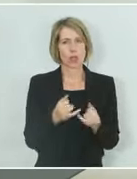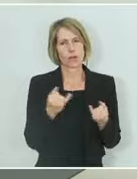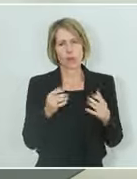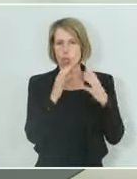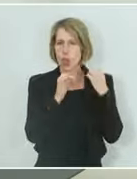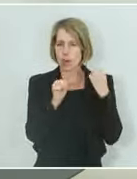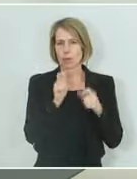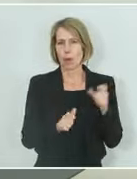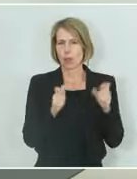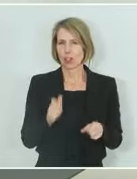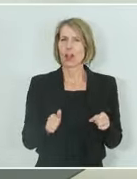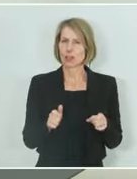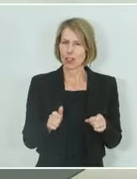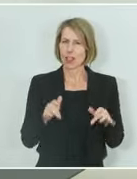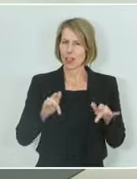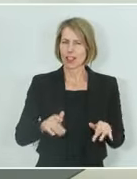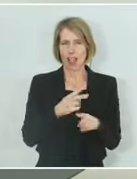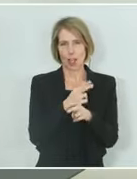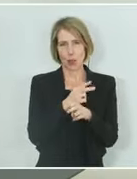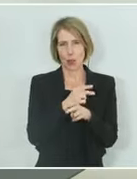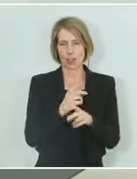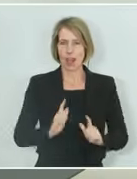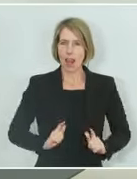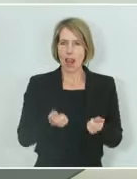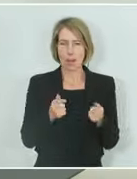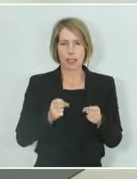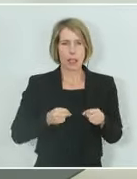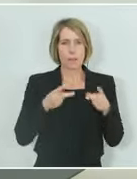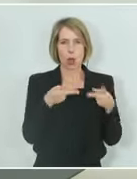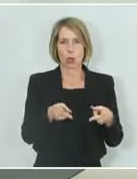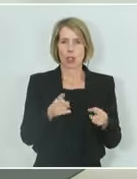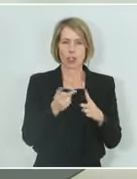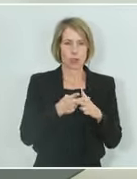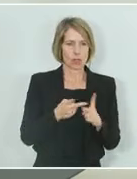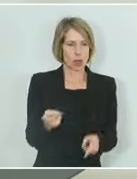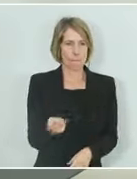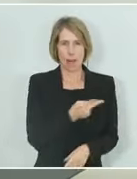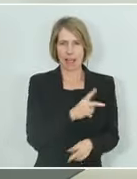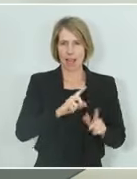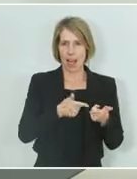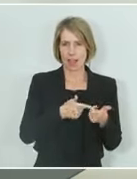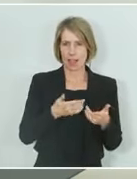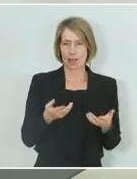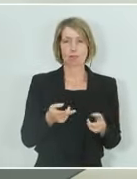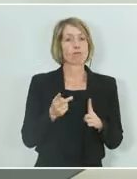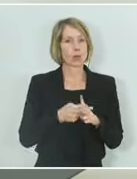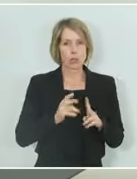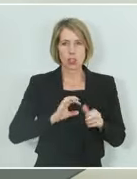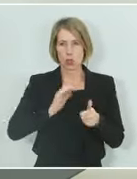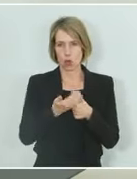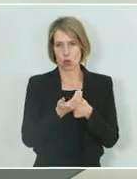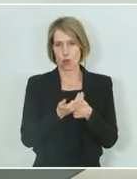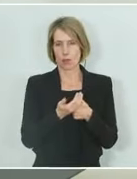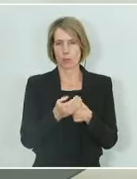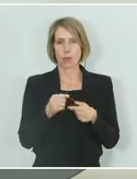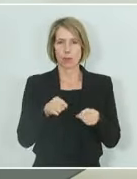Wir haben hier nicht nur einen Botschafter. Sie sind lebende Brücken zwischen unseren Ländern und unseren Kulturen. Wir sind dankbar für